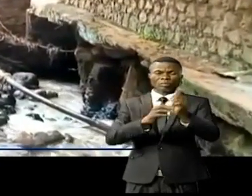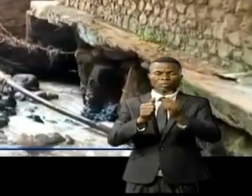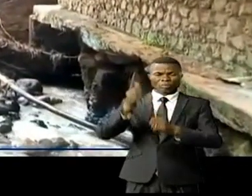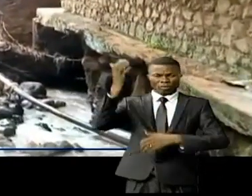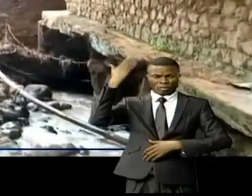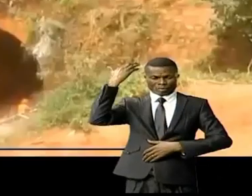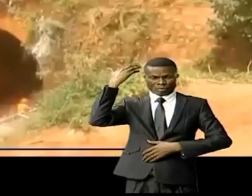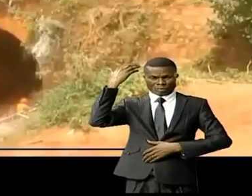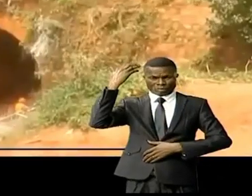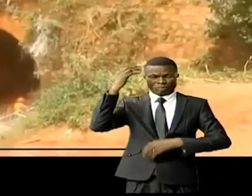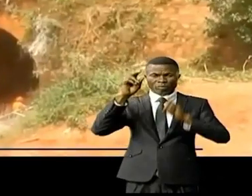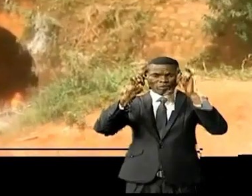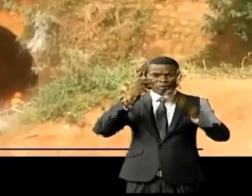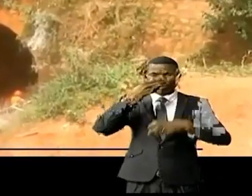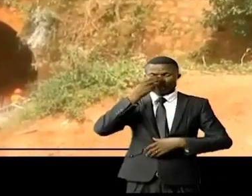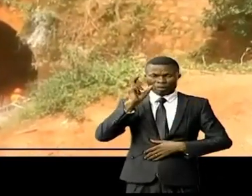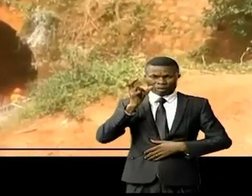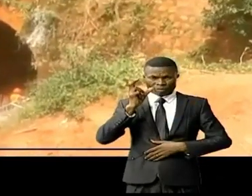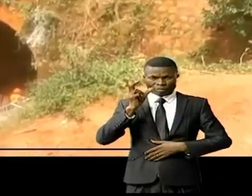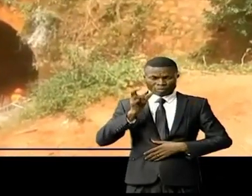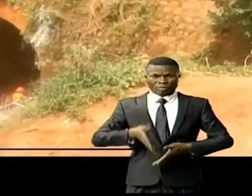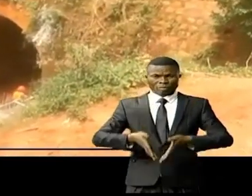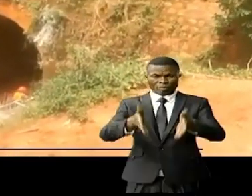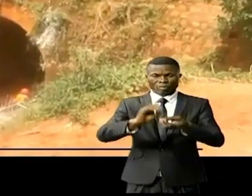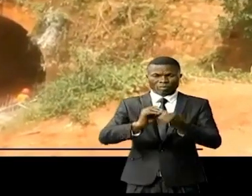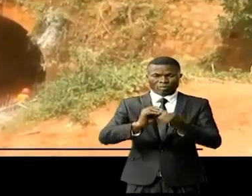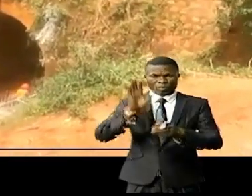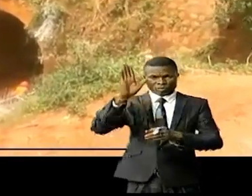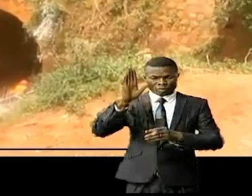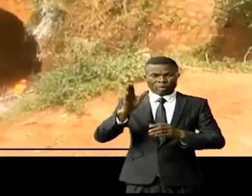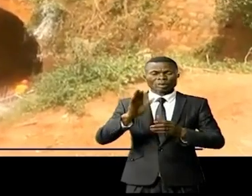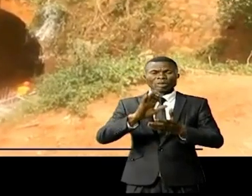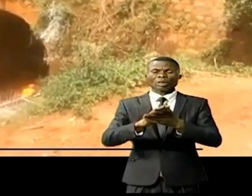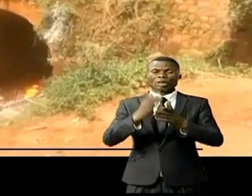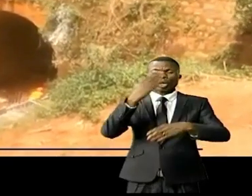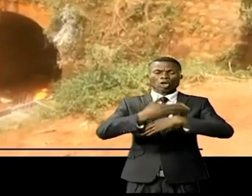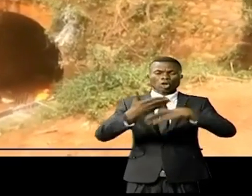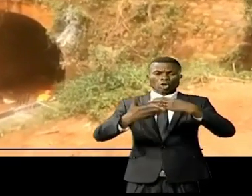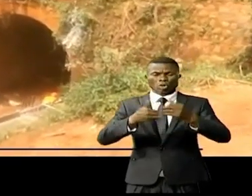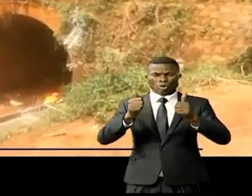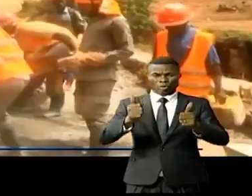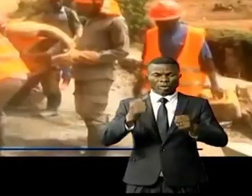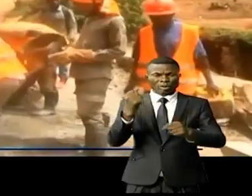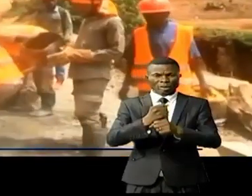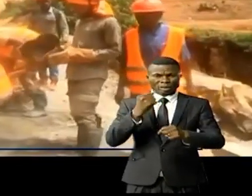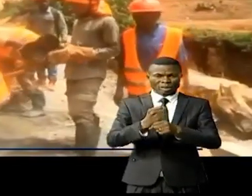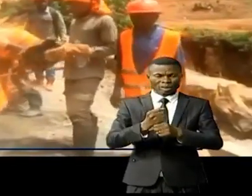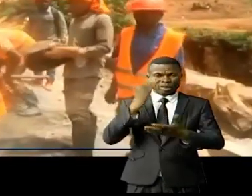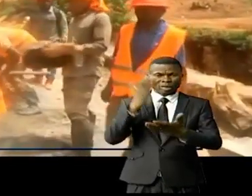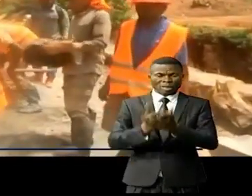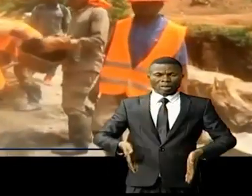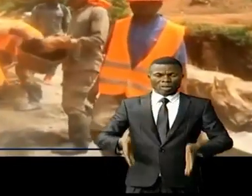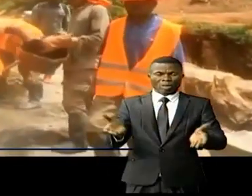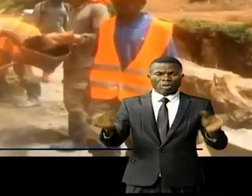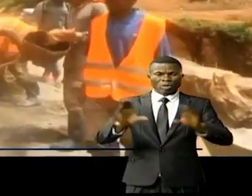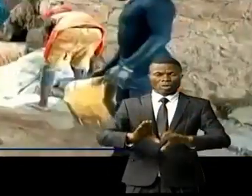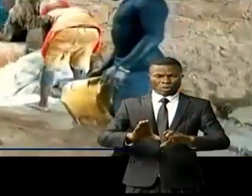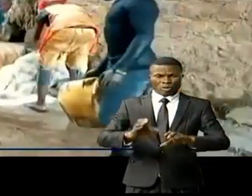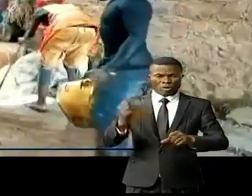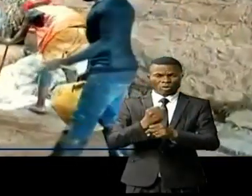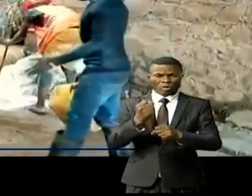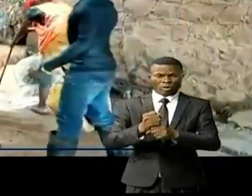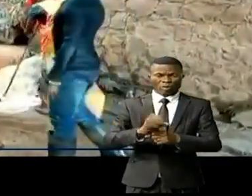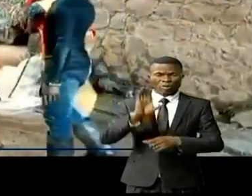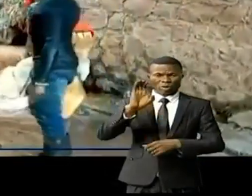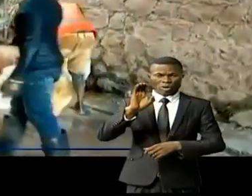13 kilomètres de la ville de Bukavu, sur la RN5, vient d'être sauvé de justesse grâce aux travaux de lutte anti-érosive exécutés par l'Office des